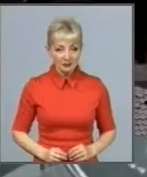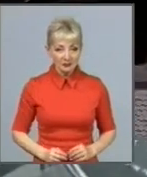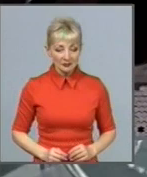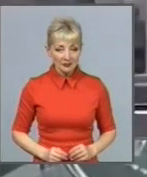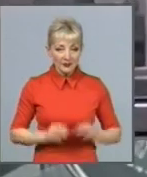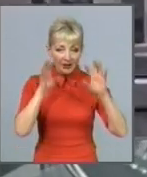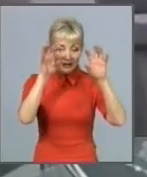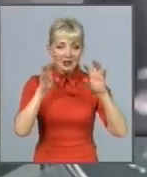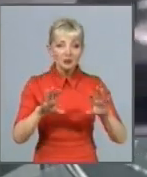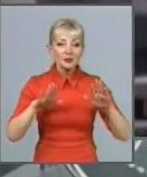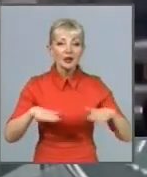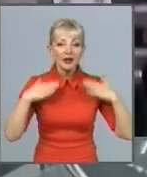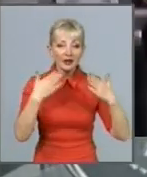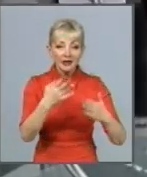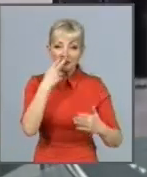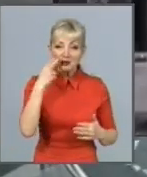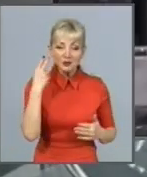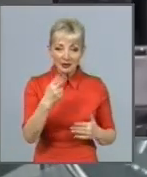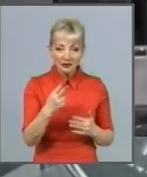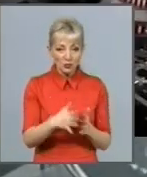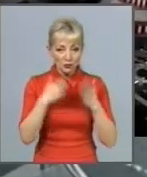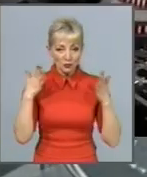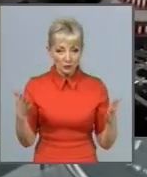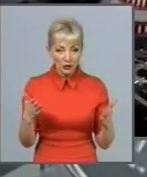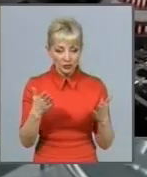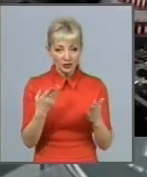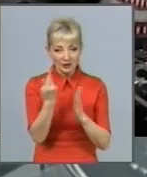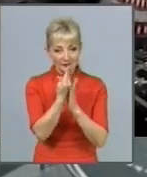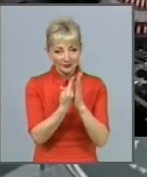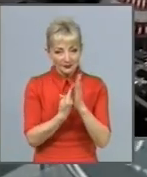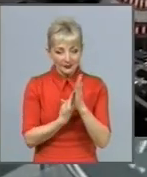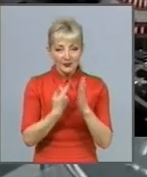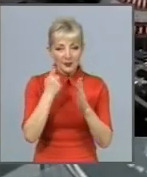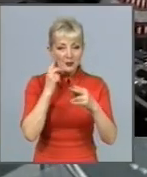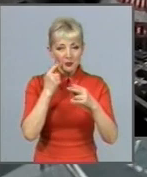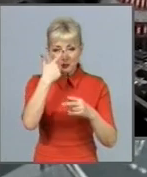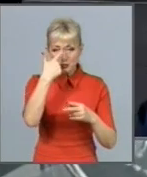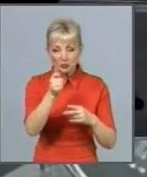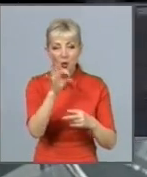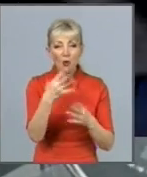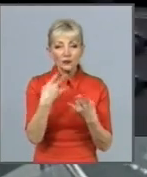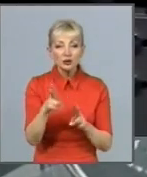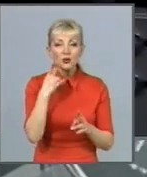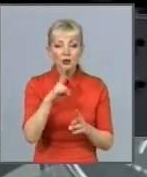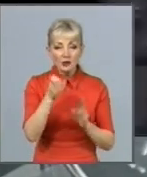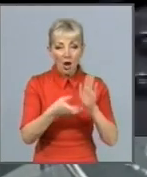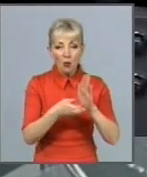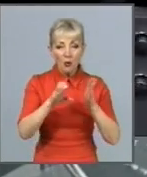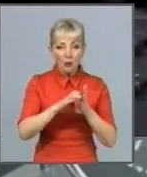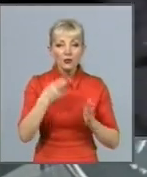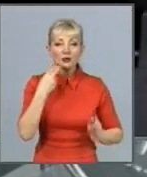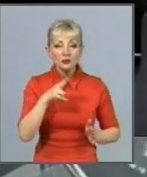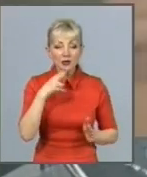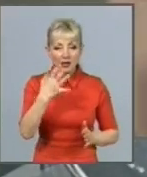Законопроект передбачає збільшення розміру зображень медичних попереджень про шкоду куріння на упаковках тютюнових виробів з 50%